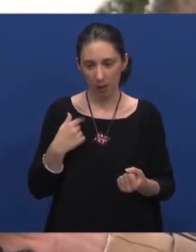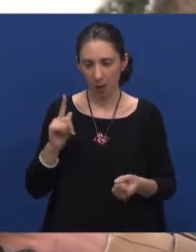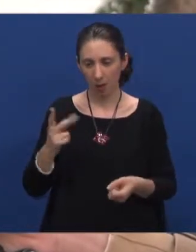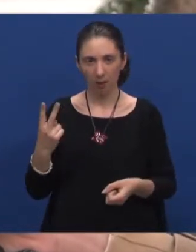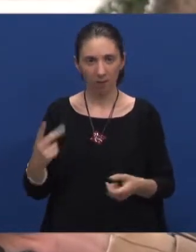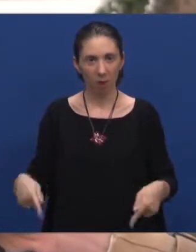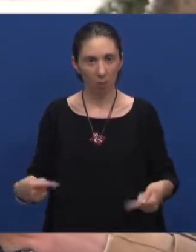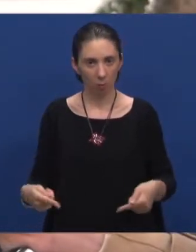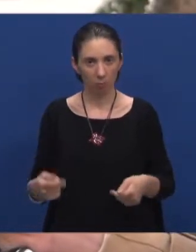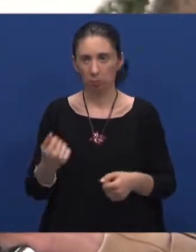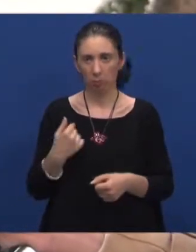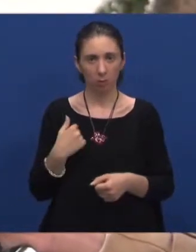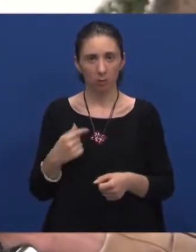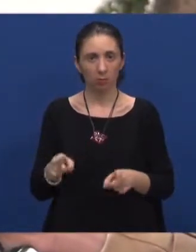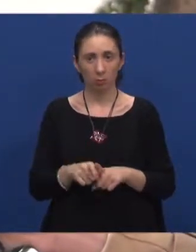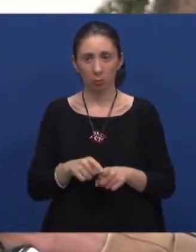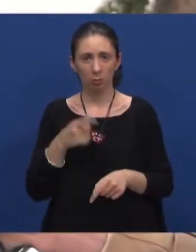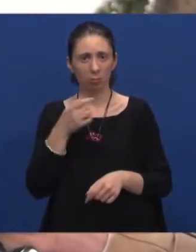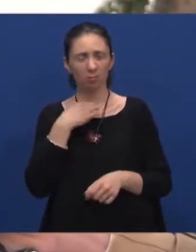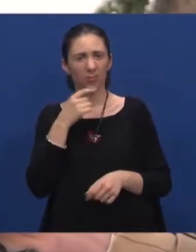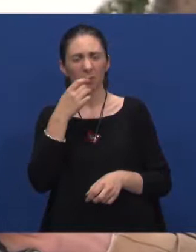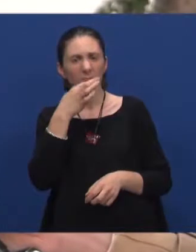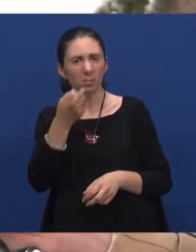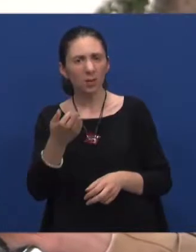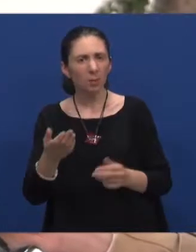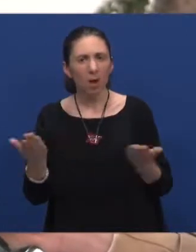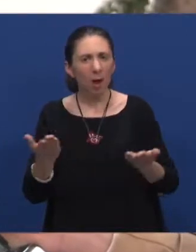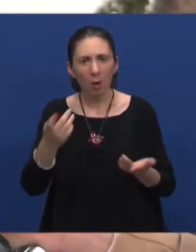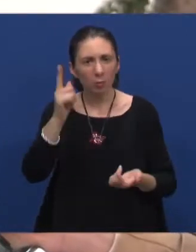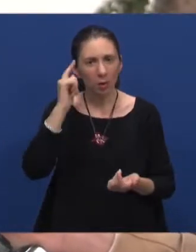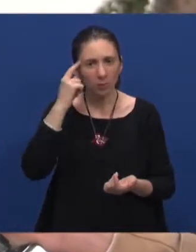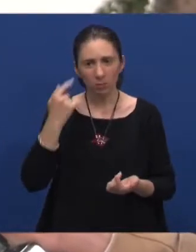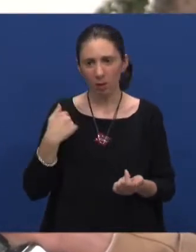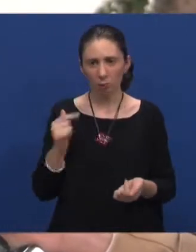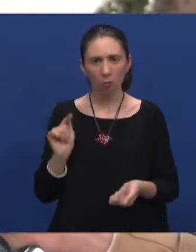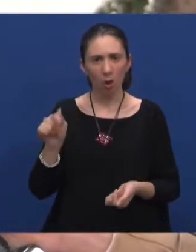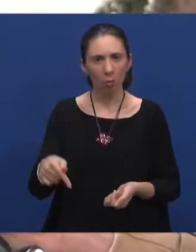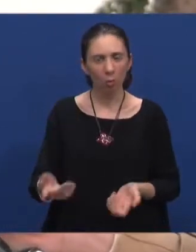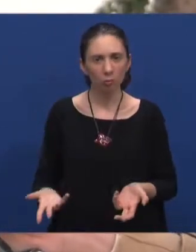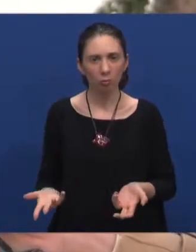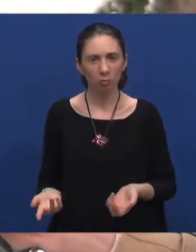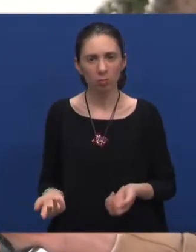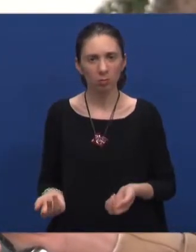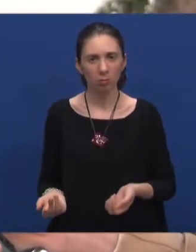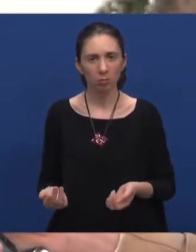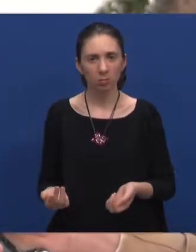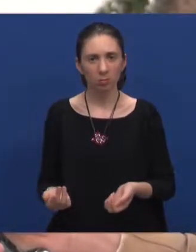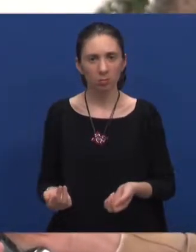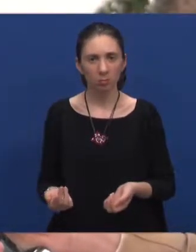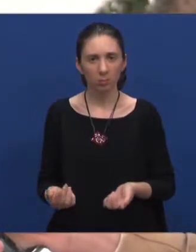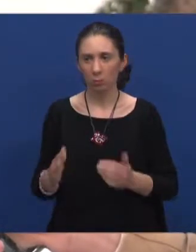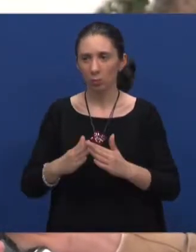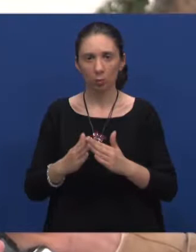dvoja kolica a ja sam također njega u čudu pitala a kako ste mislili da ću ja doći ovoga kući